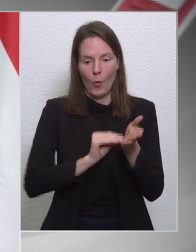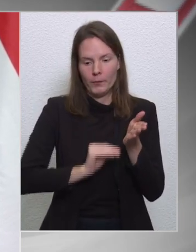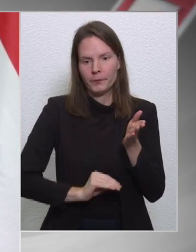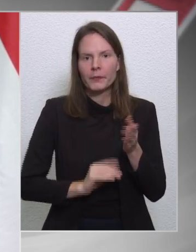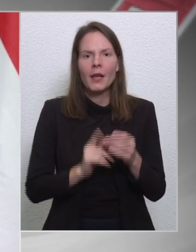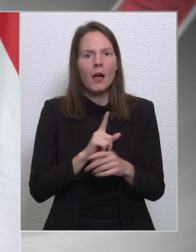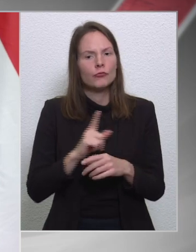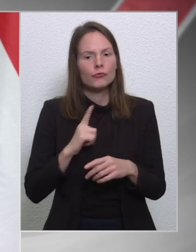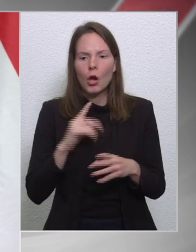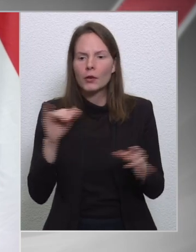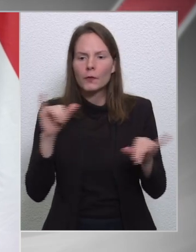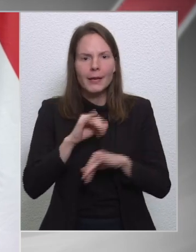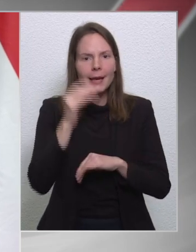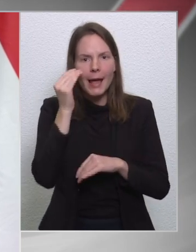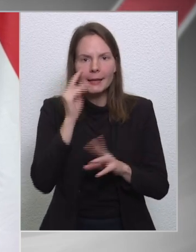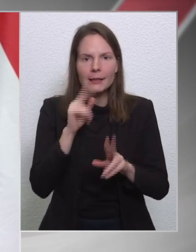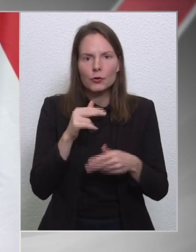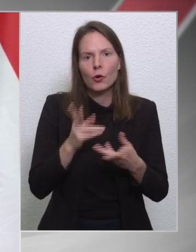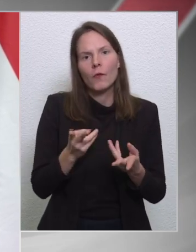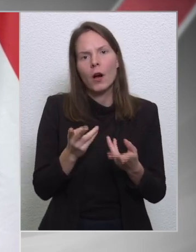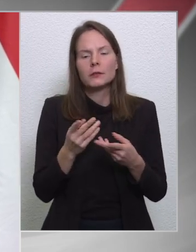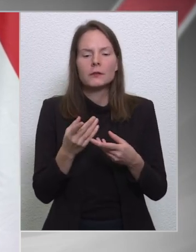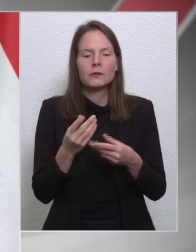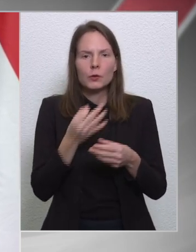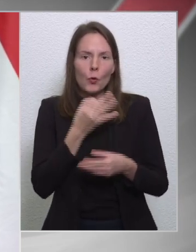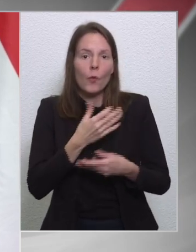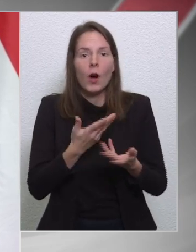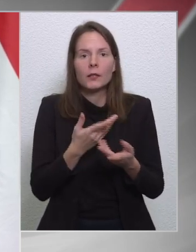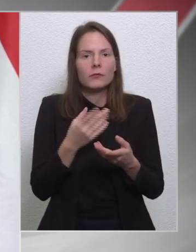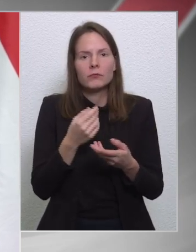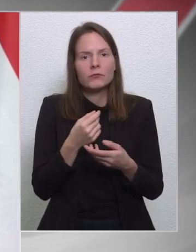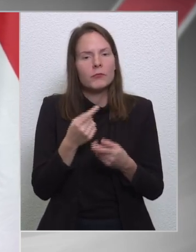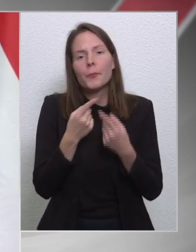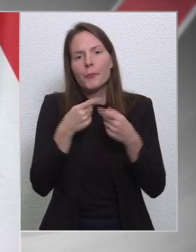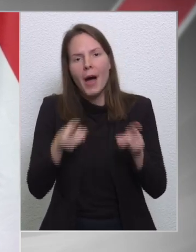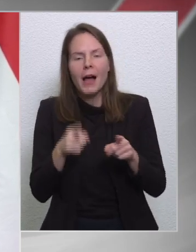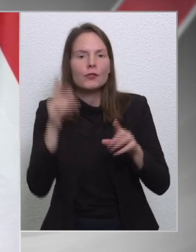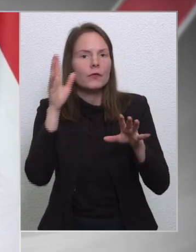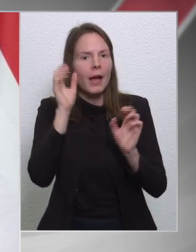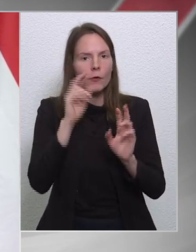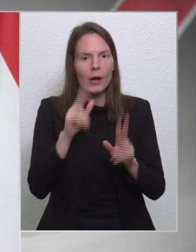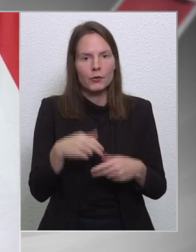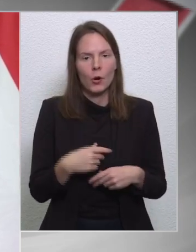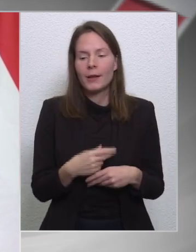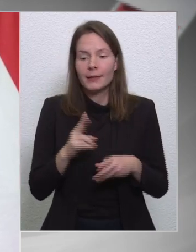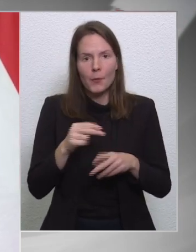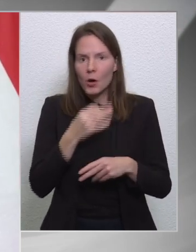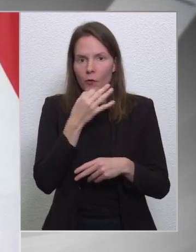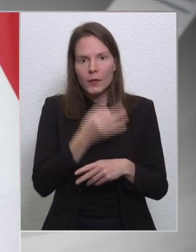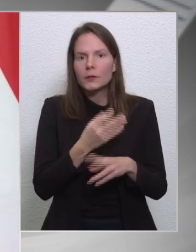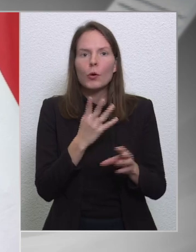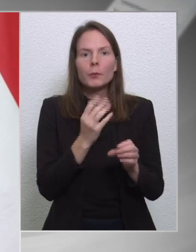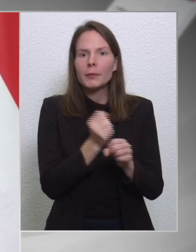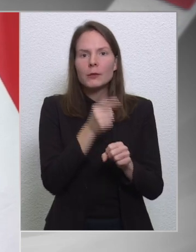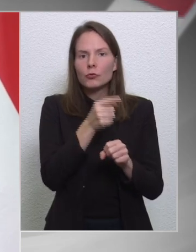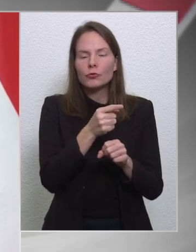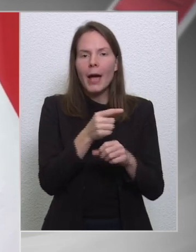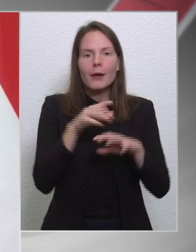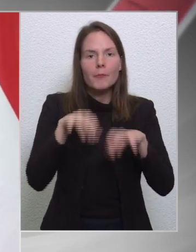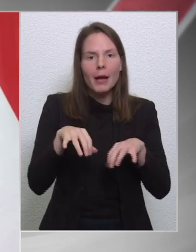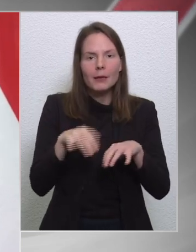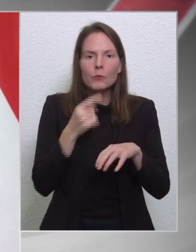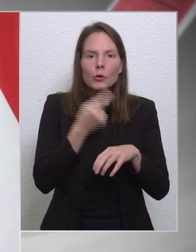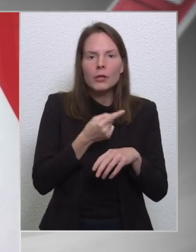félreértéstől vagy eltérő interpretációról van szó. Tehát nem arról van szó, hogy a bizottság megmondta nekünk, hogy mit kell tenni ahhoz, hogy a felfüggésztés